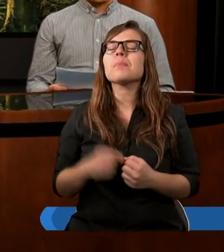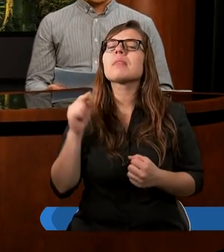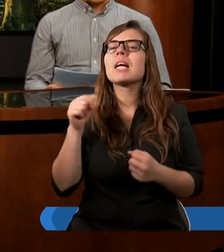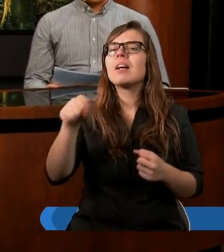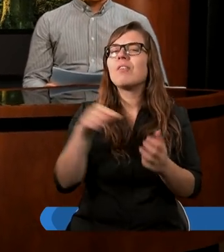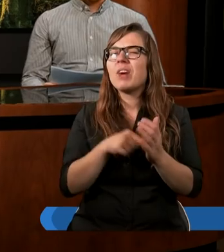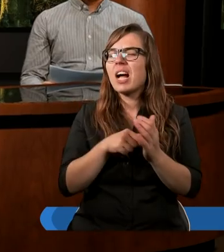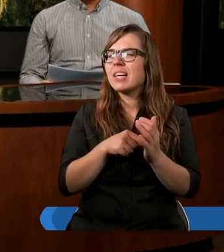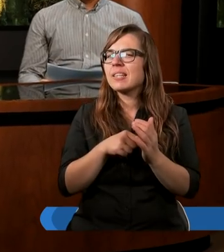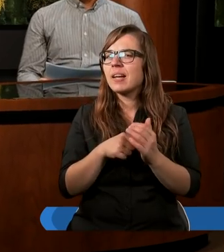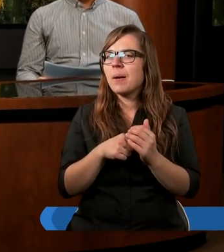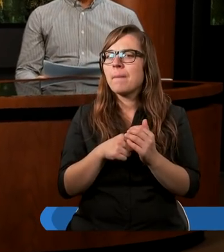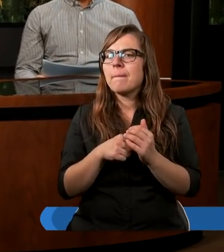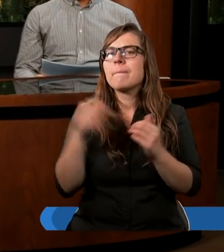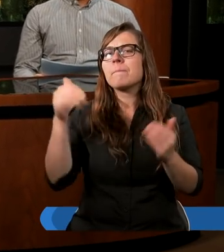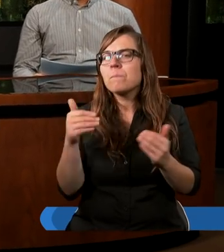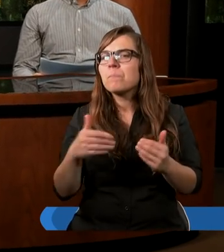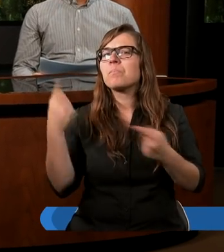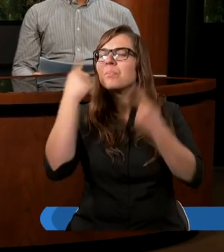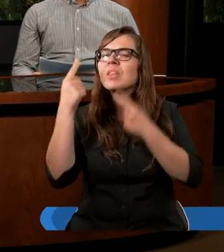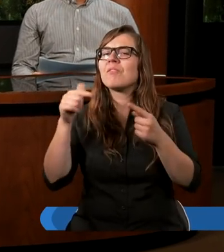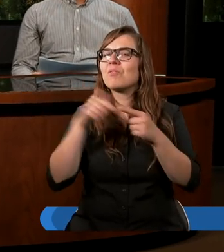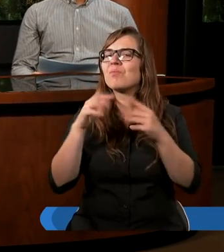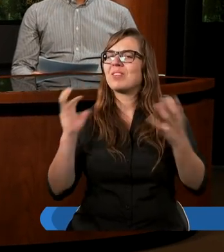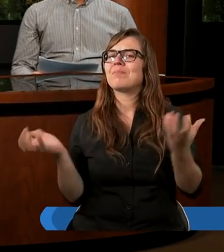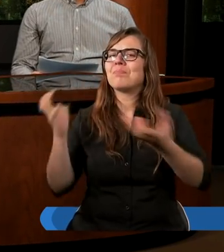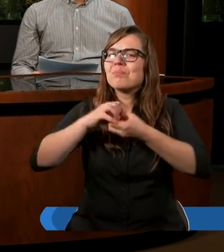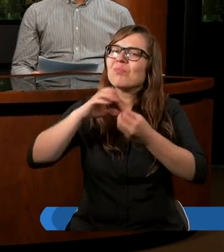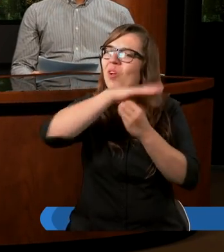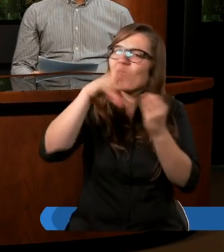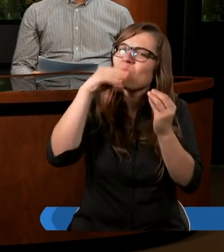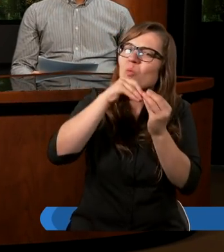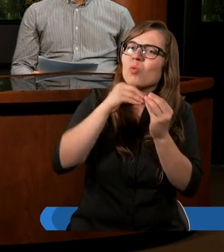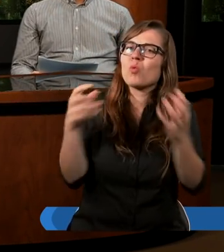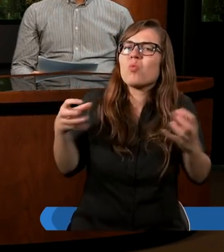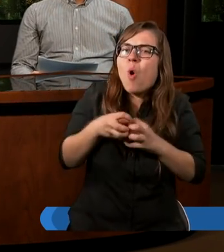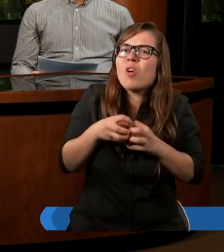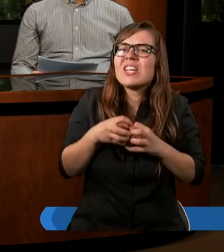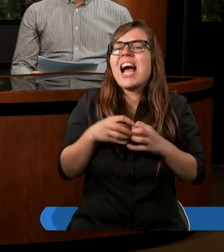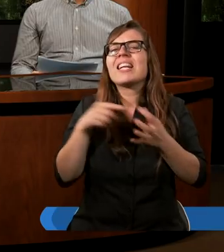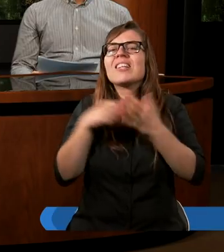jako społeczność możemy być złączeni i możemy tak właśnie